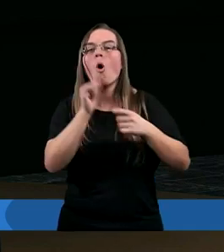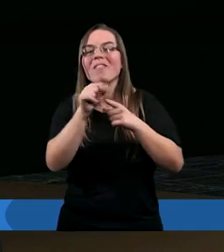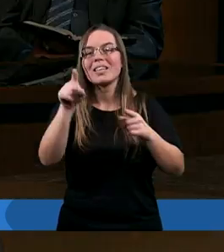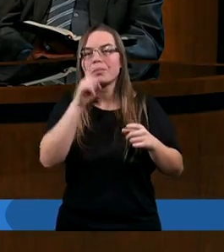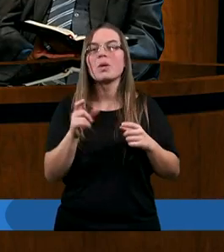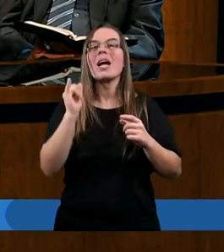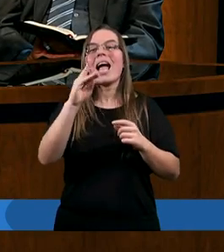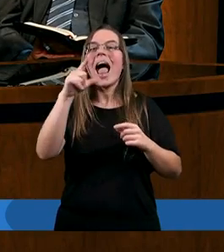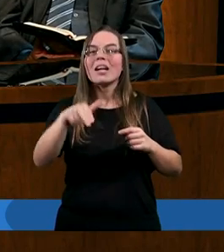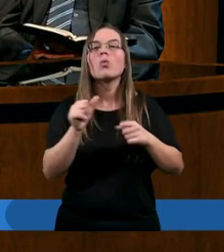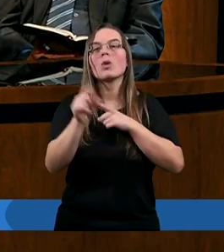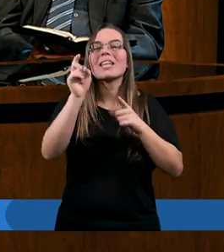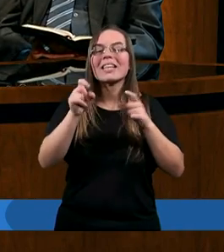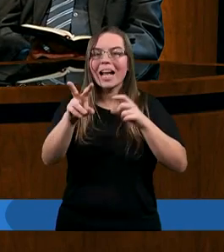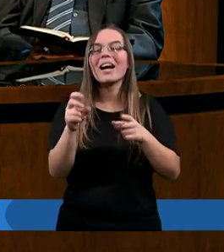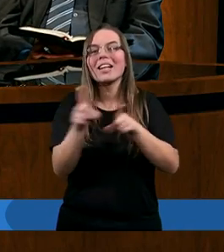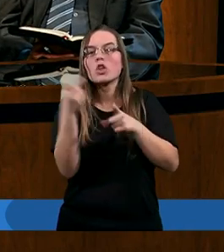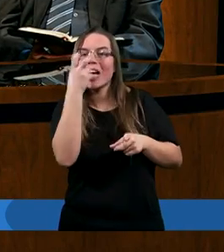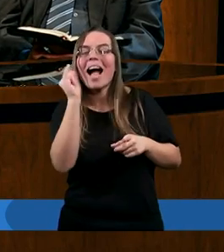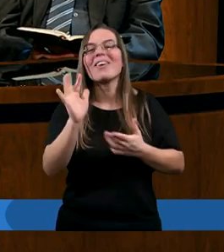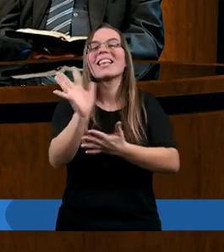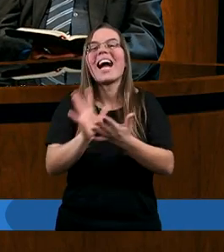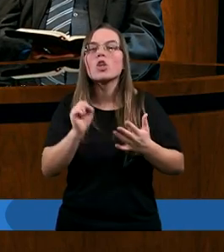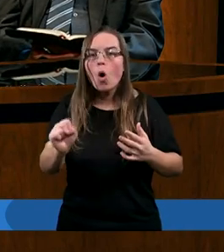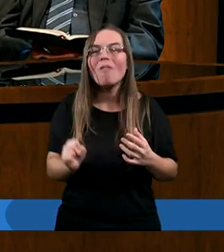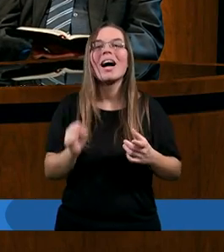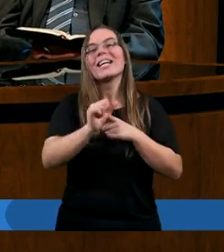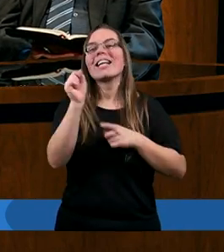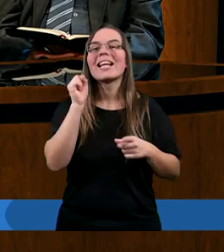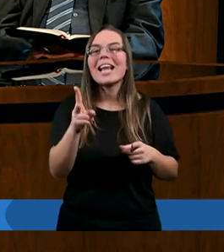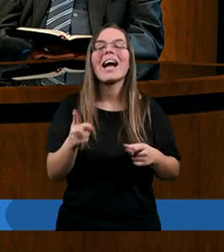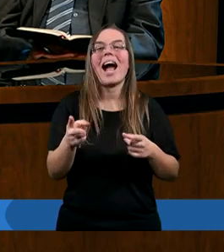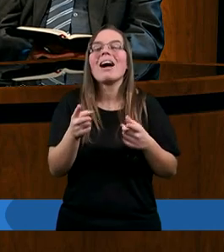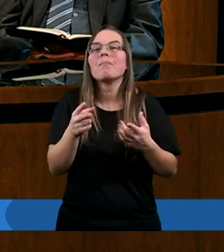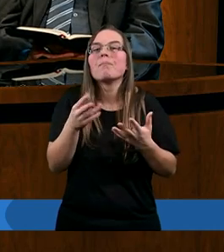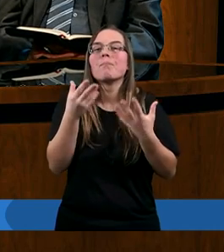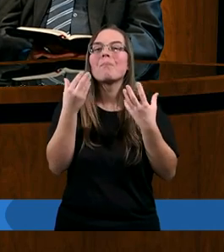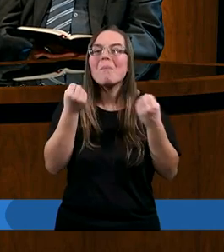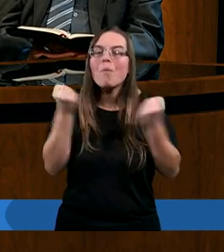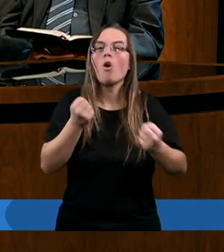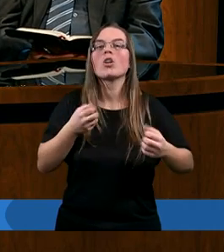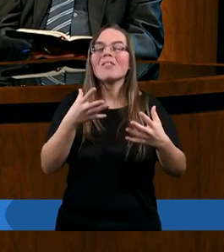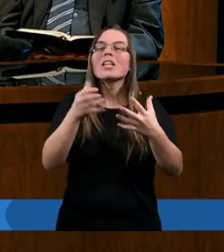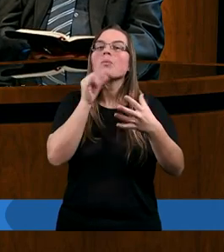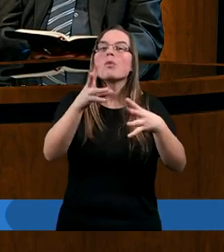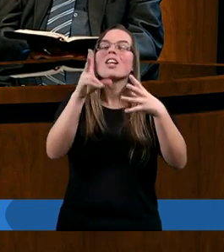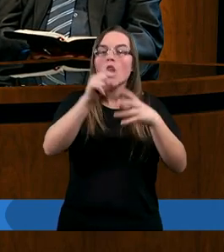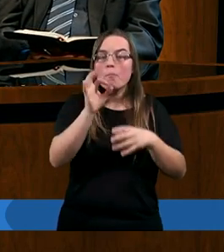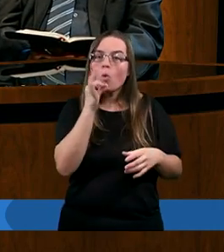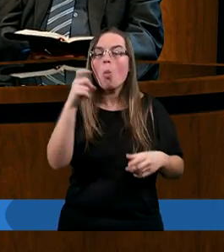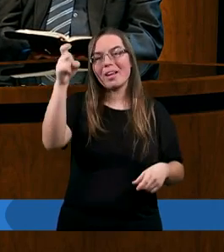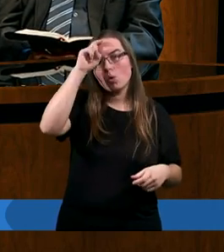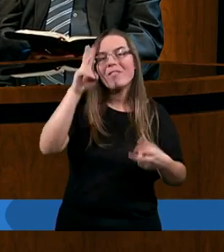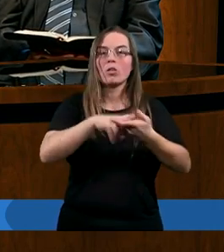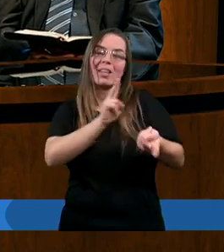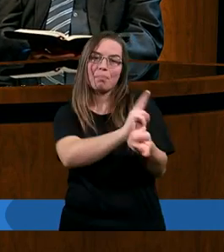właśnie. postawa elicha jest taka ciekawa i typowa, bo to jest taka postawa właśnie także młodych osób, które